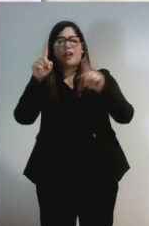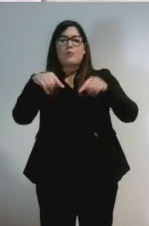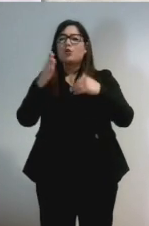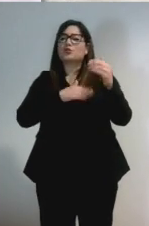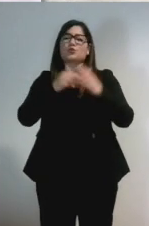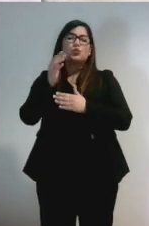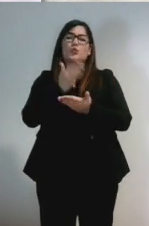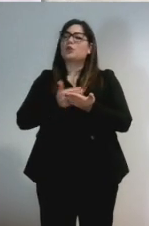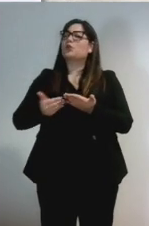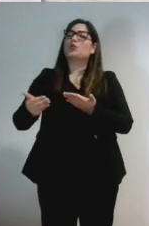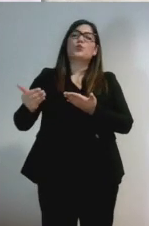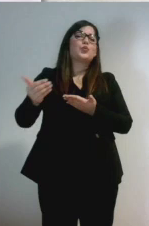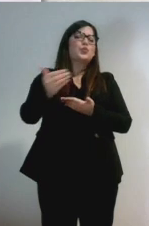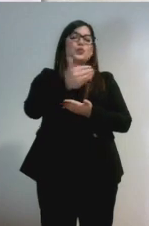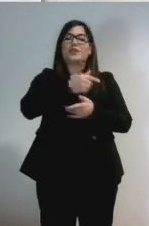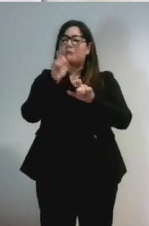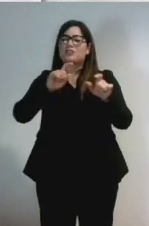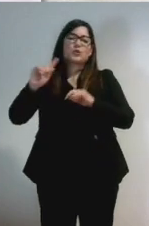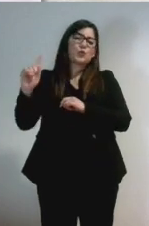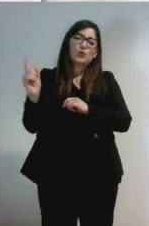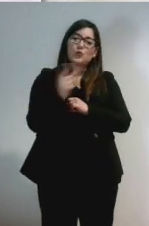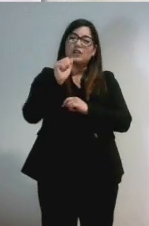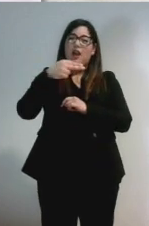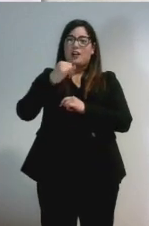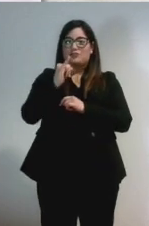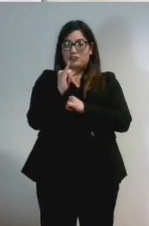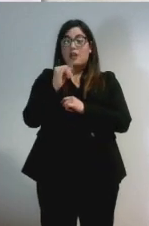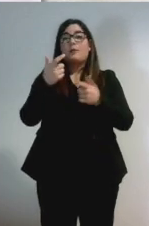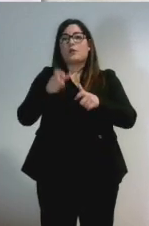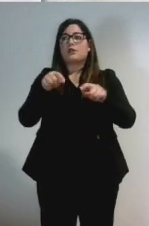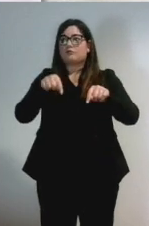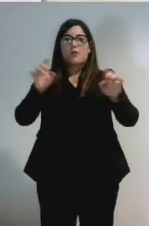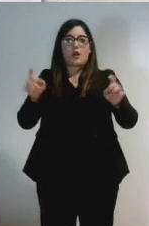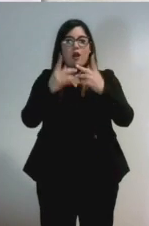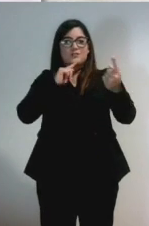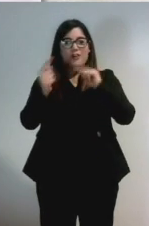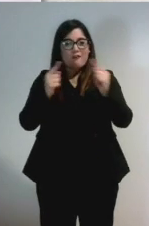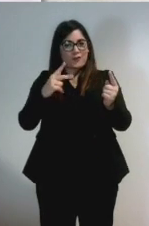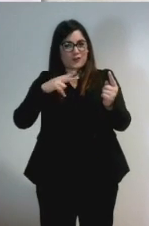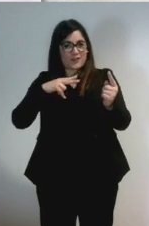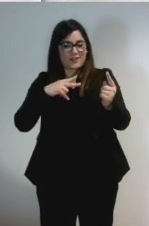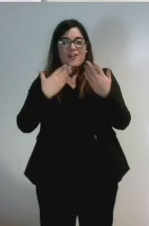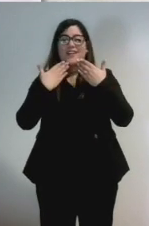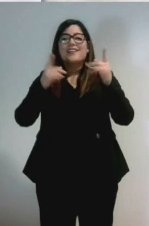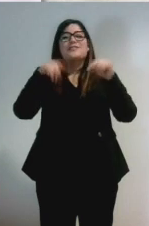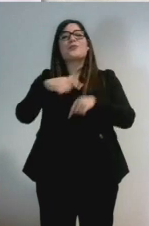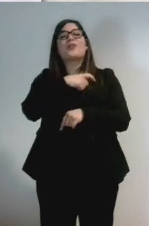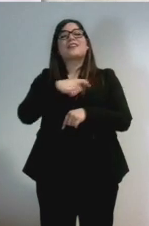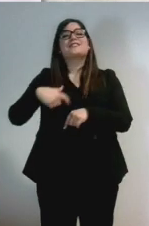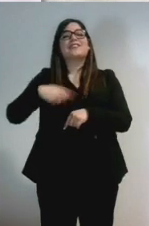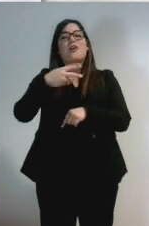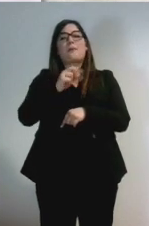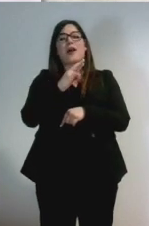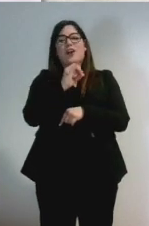Anci per aver realizzato questa meravigliosa occasione di confronto. Grazie poi al sindaco Mario Conte,